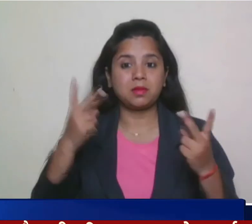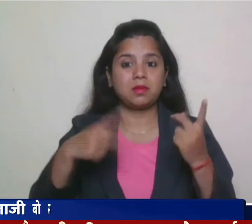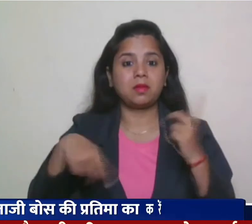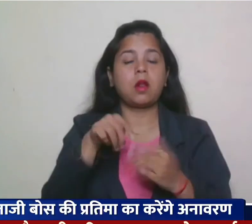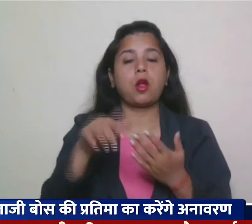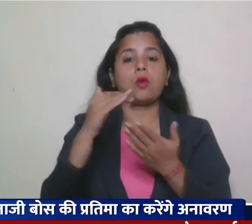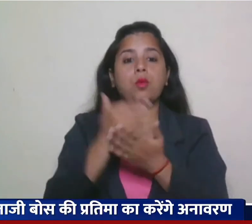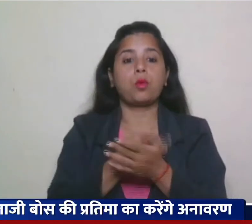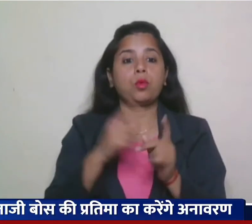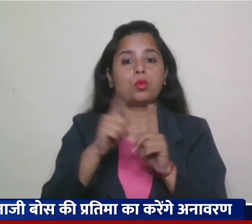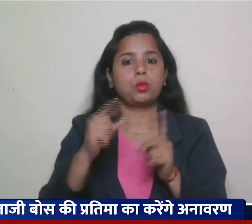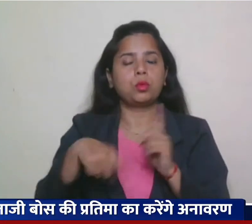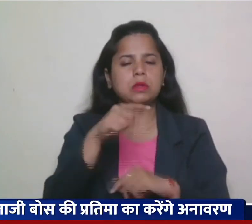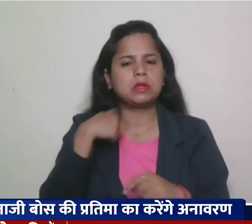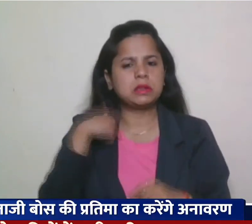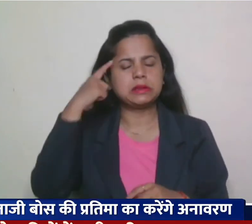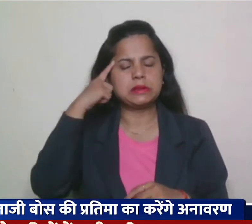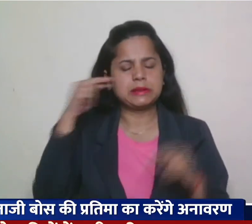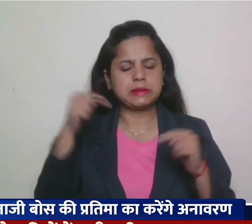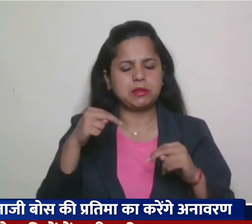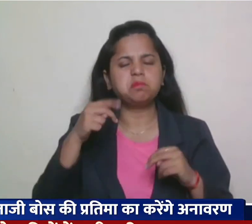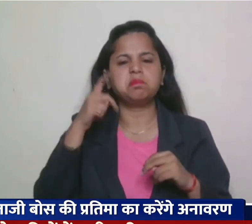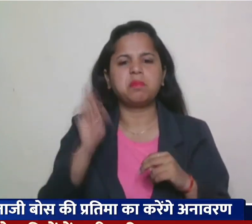आविशकता महसूस की गई